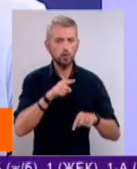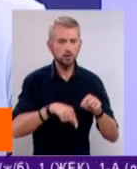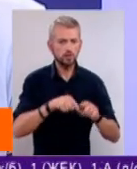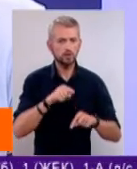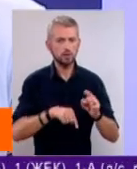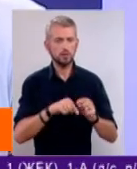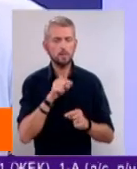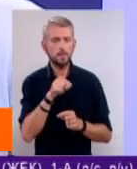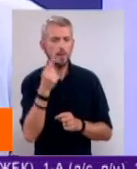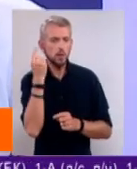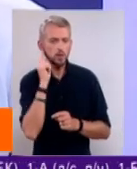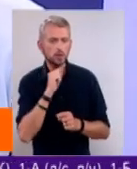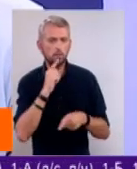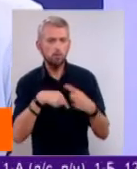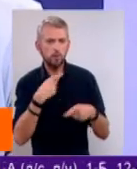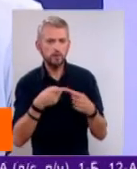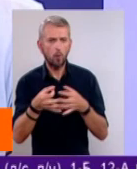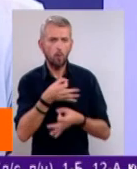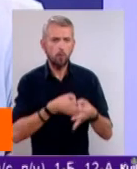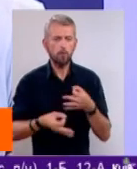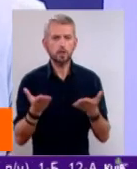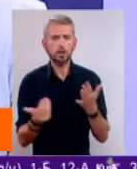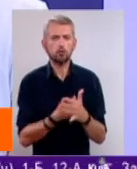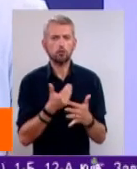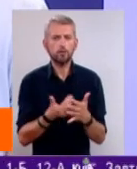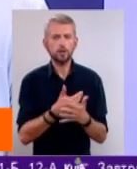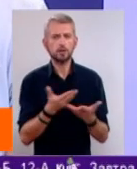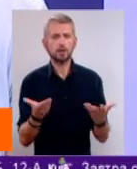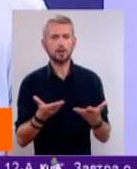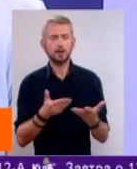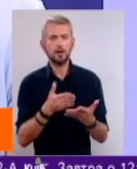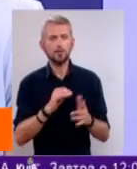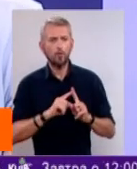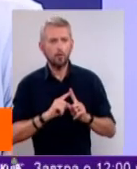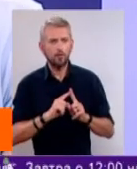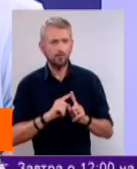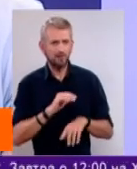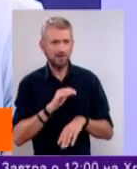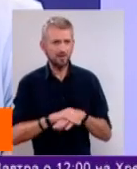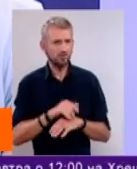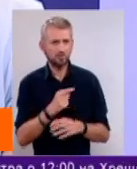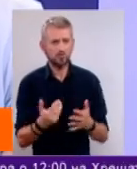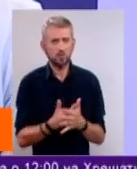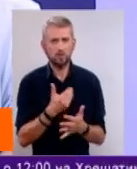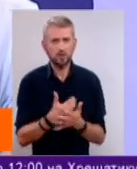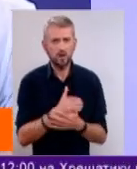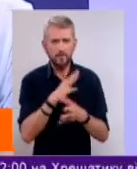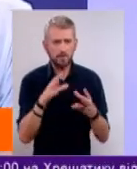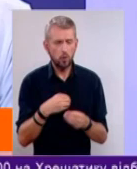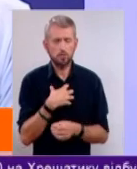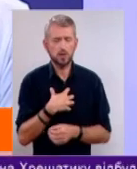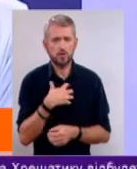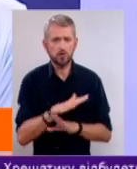ти чуєш, що постійно йде обговорення якихось новин, які, по особливому рахунку, вони загалом не є